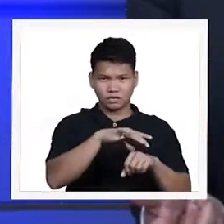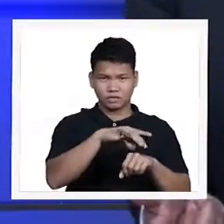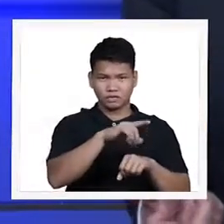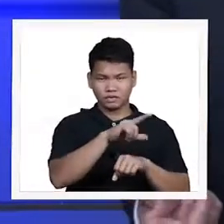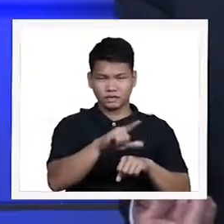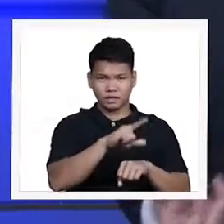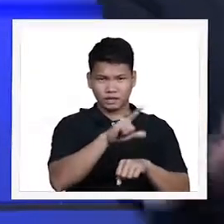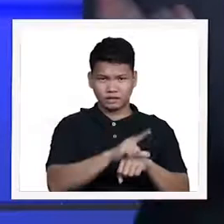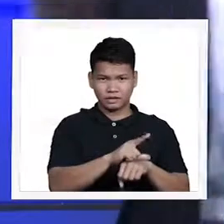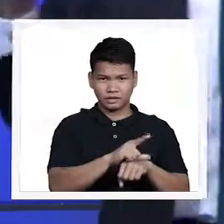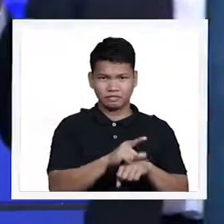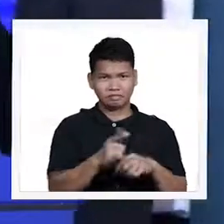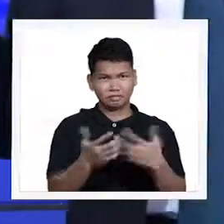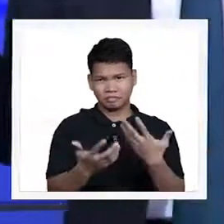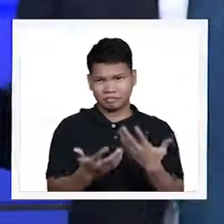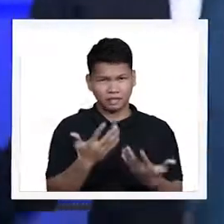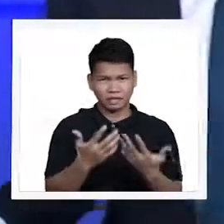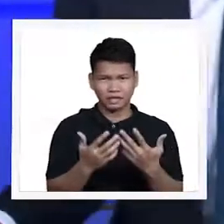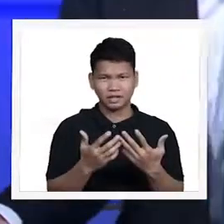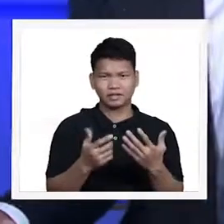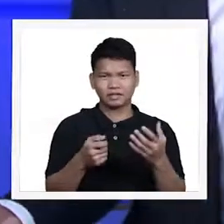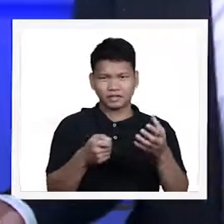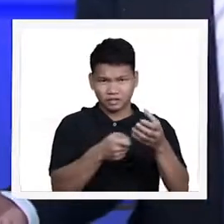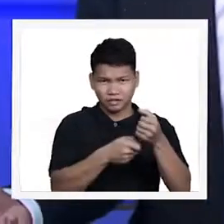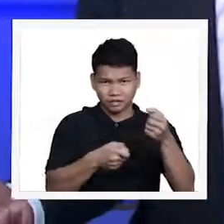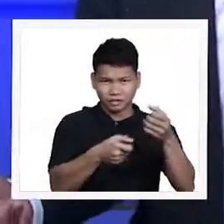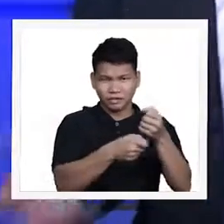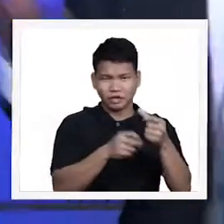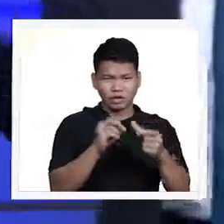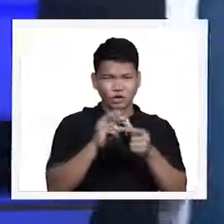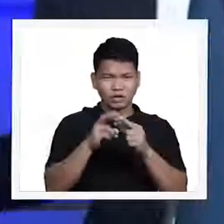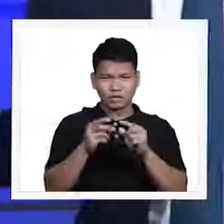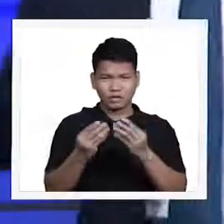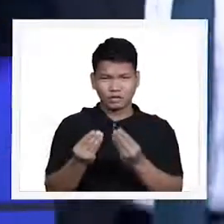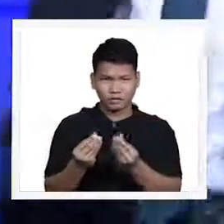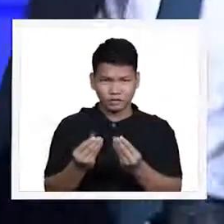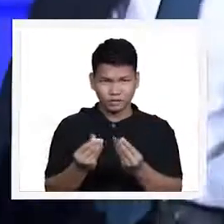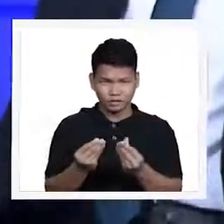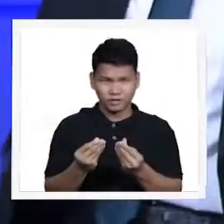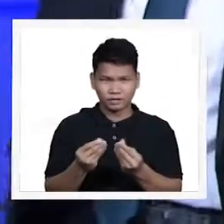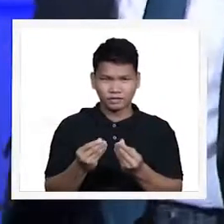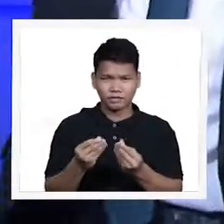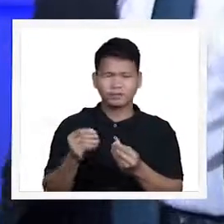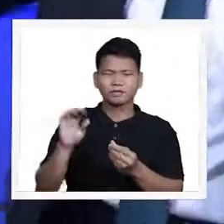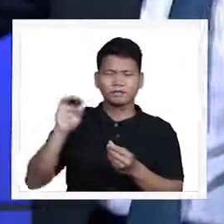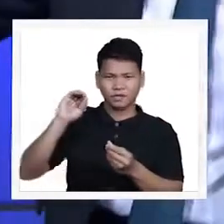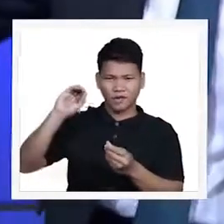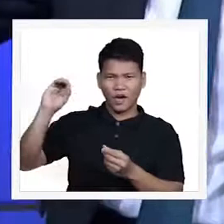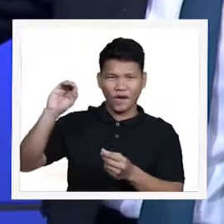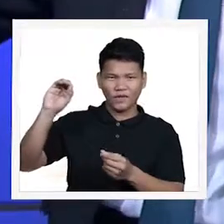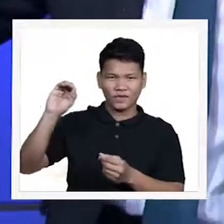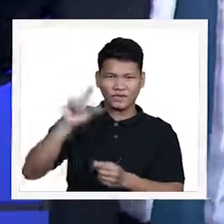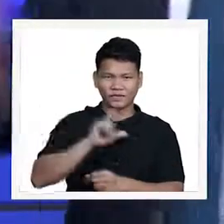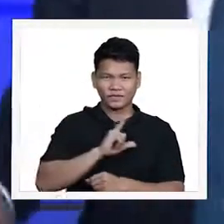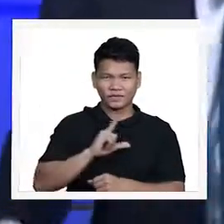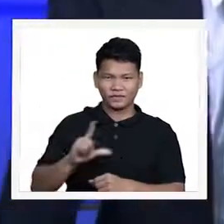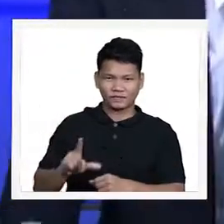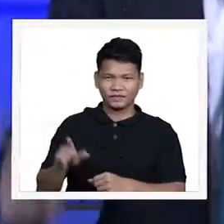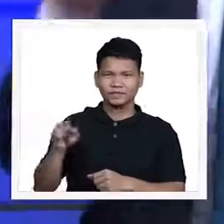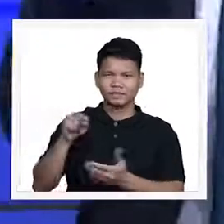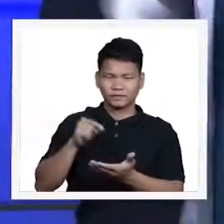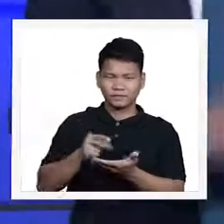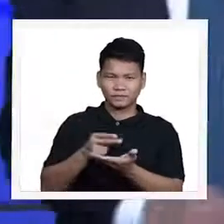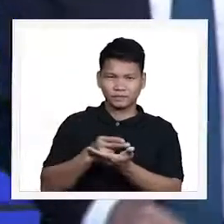or from the soil or whatever belongs to the Lord it is